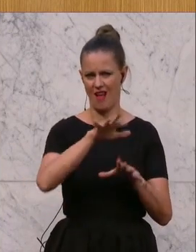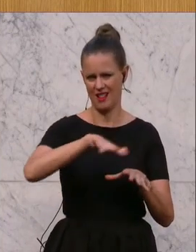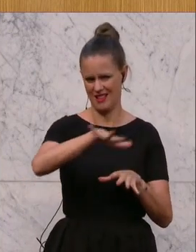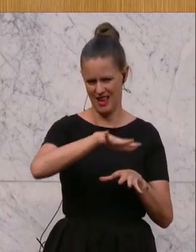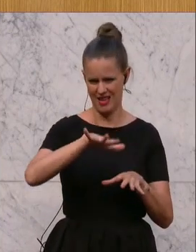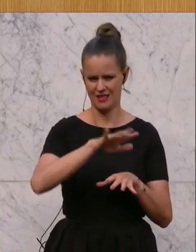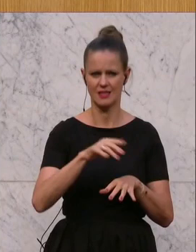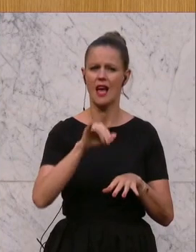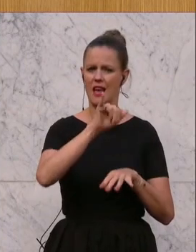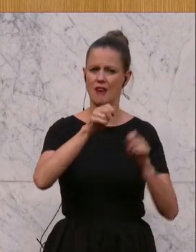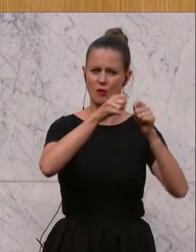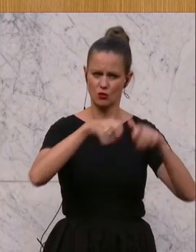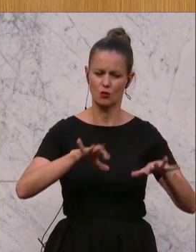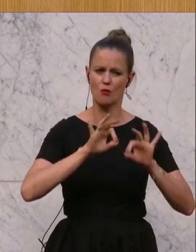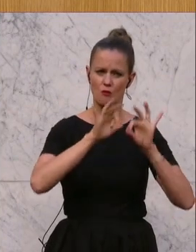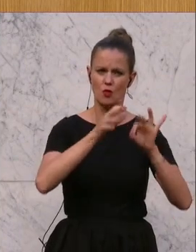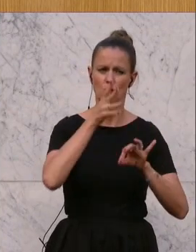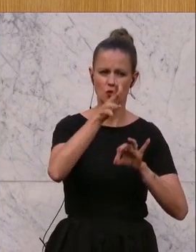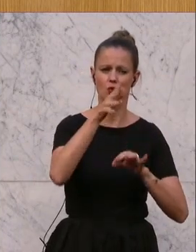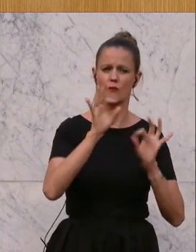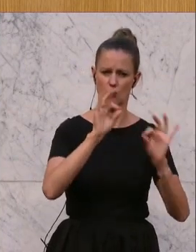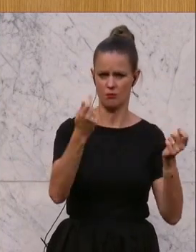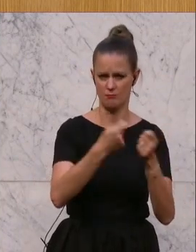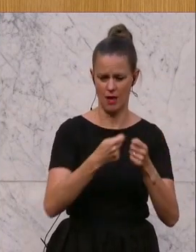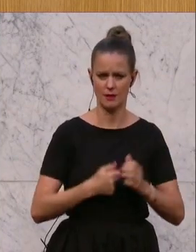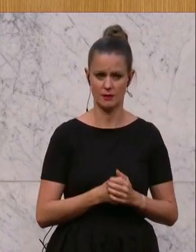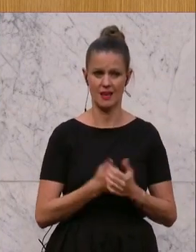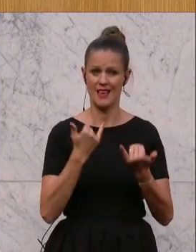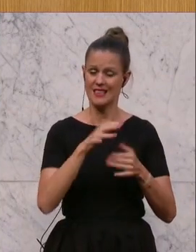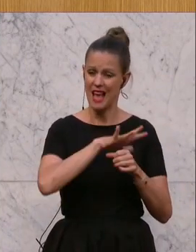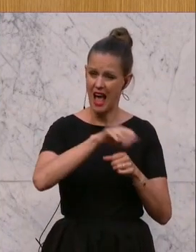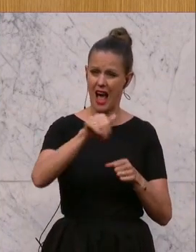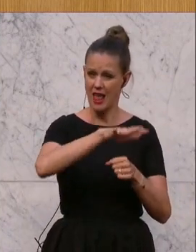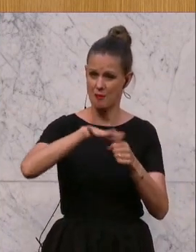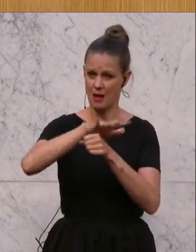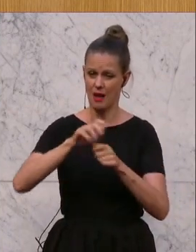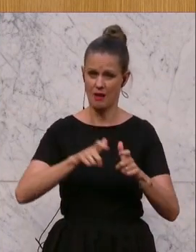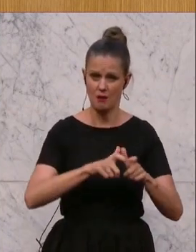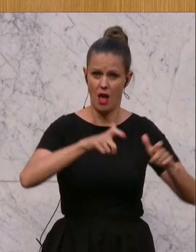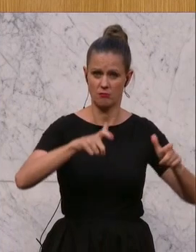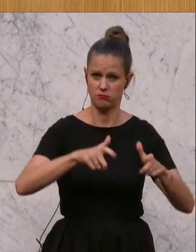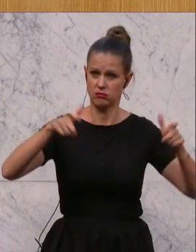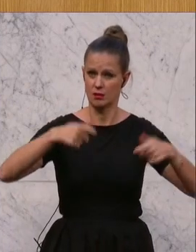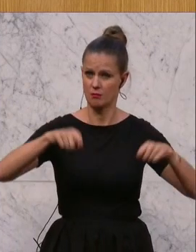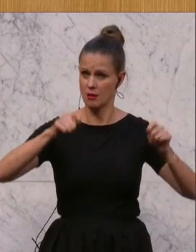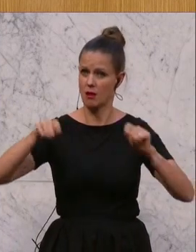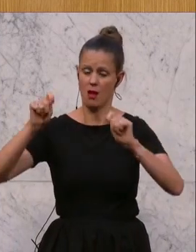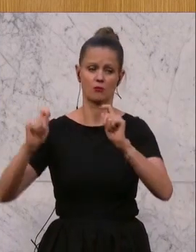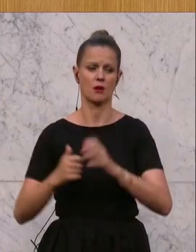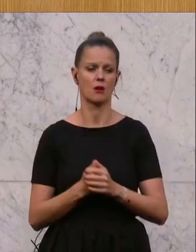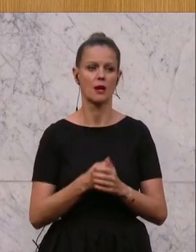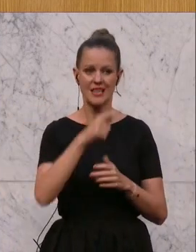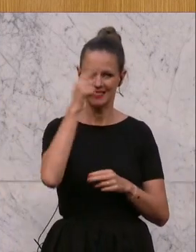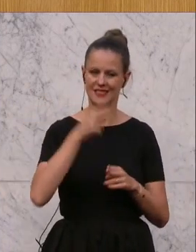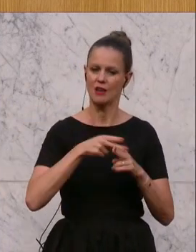Infrastruktur gut in die Zukunft geführt wird. Und wenn jetzt in allen Bereichen dort ausgebaut wird, soll es durchaus Sinn machen, dass